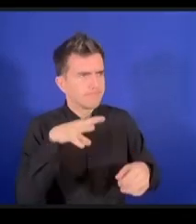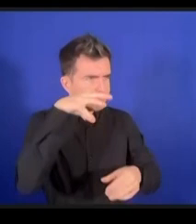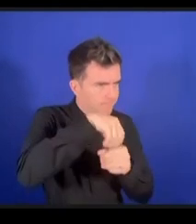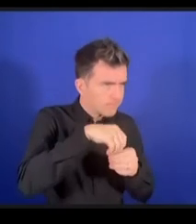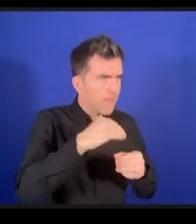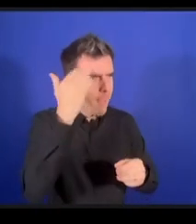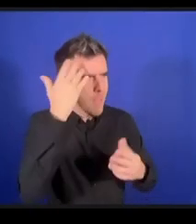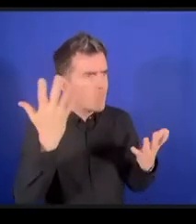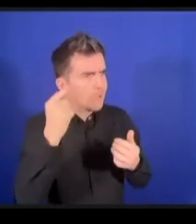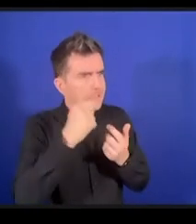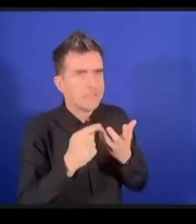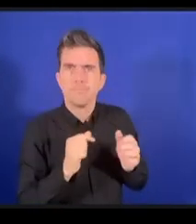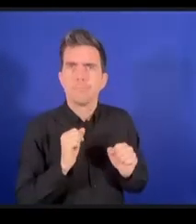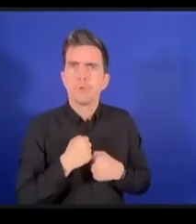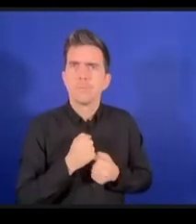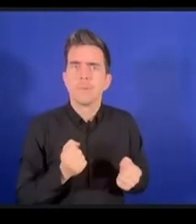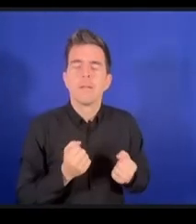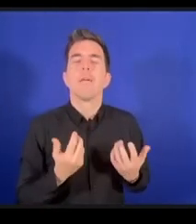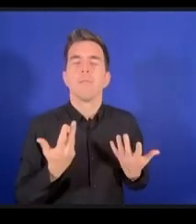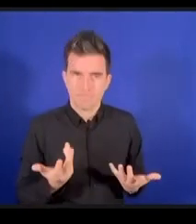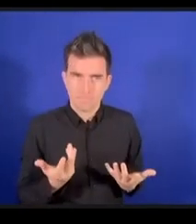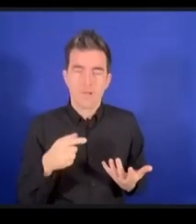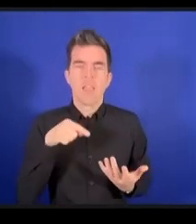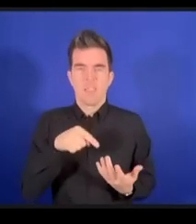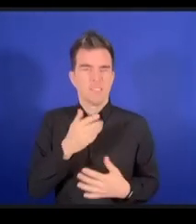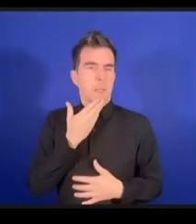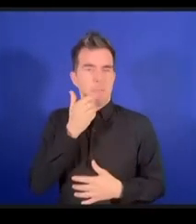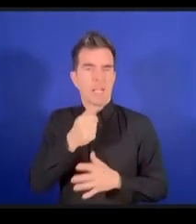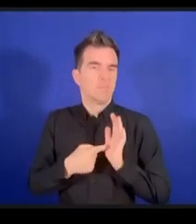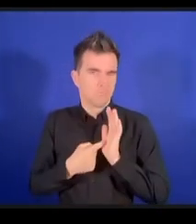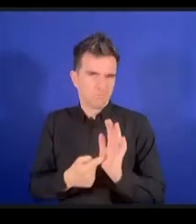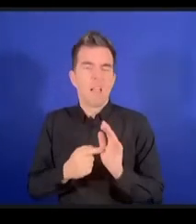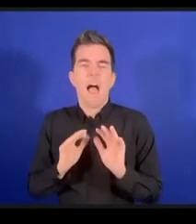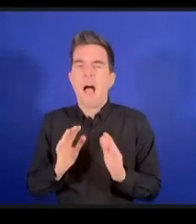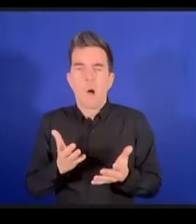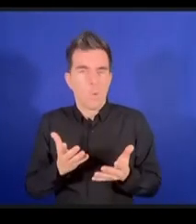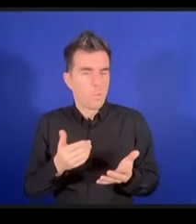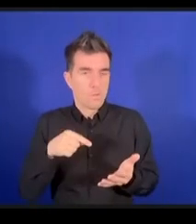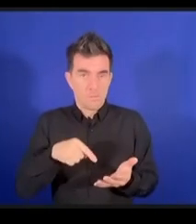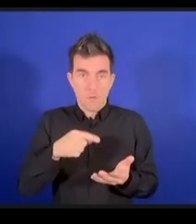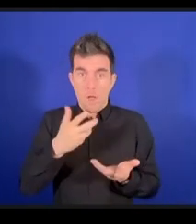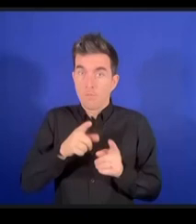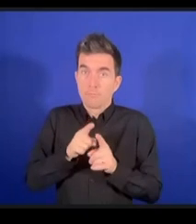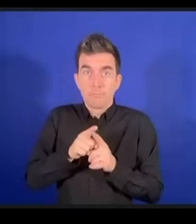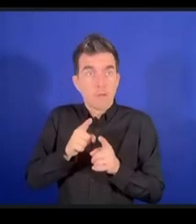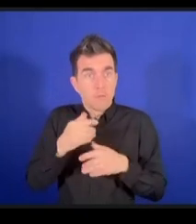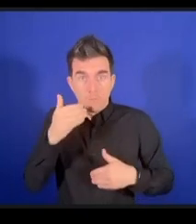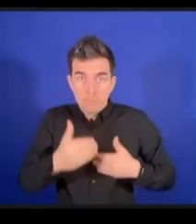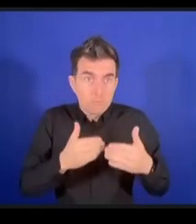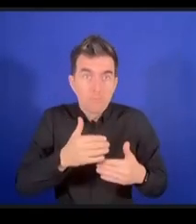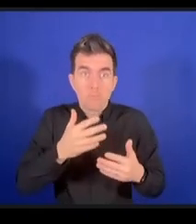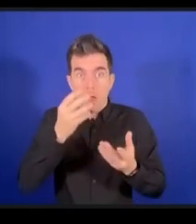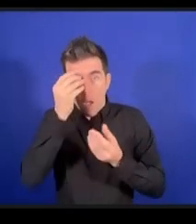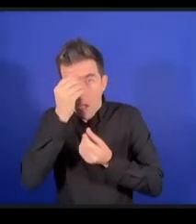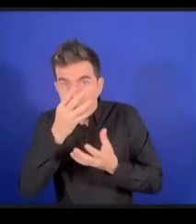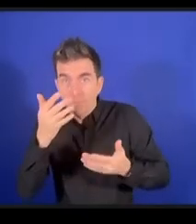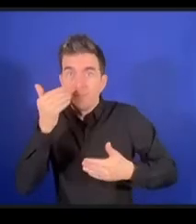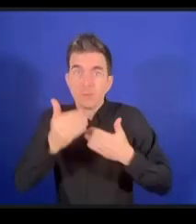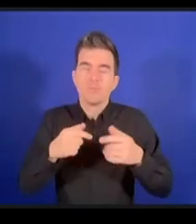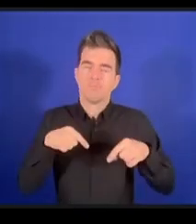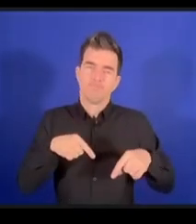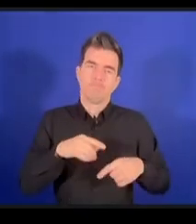certaines des informations placées sur le site même du FGI en 2023.